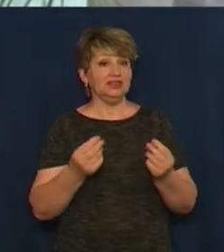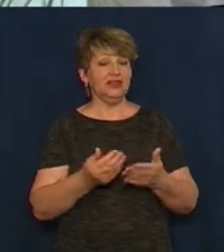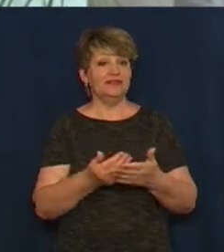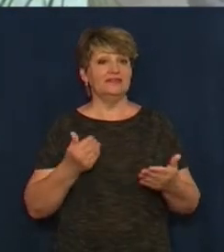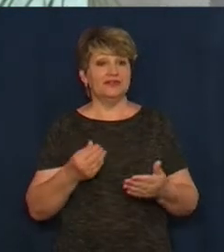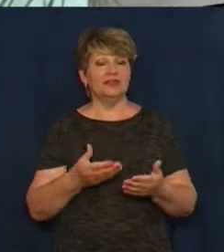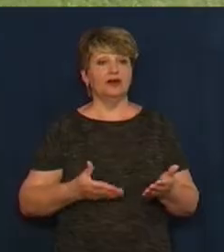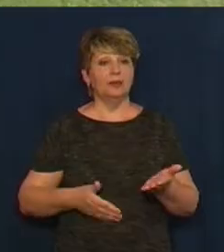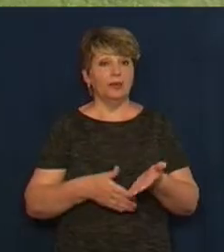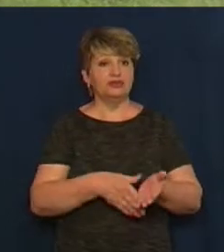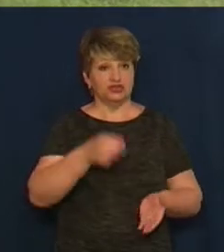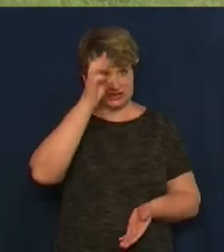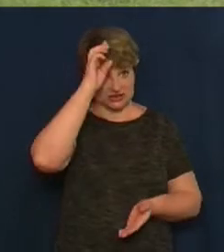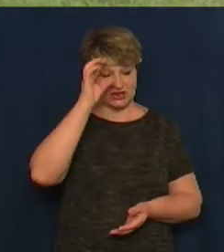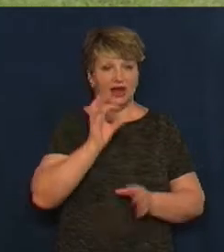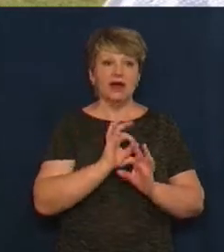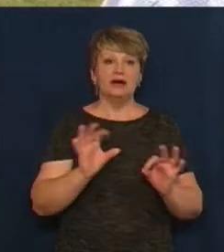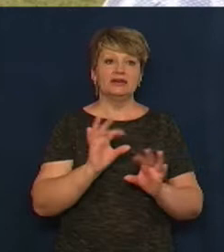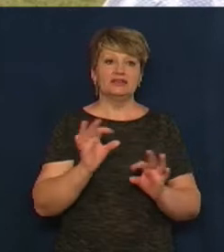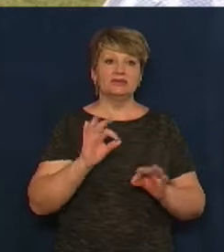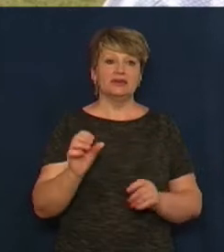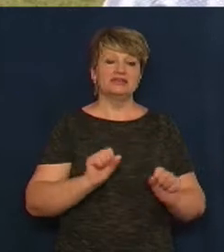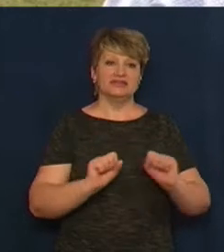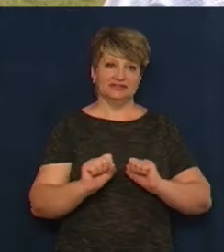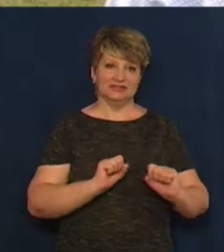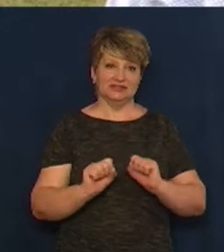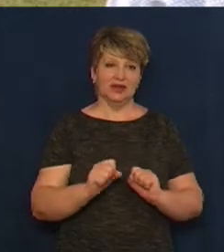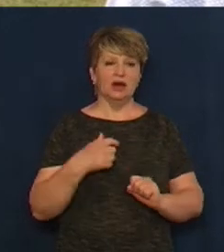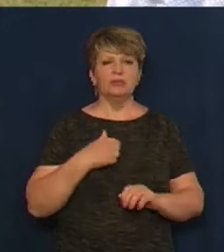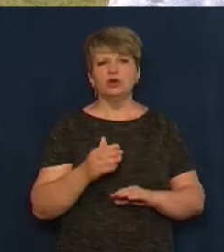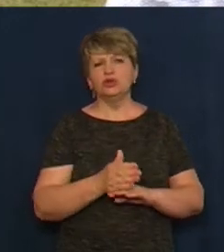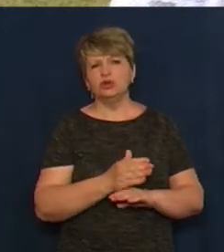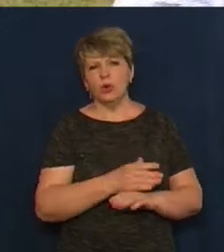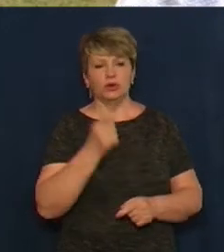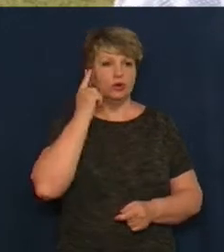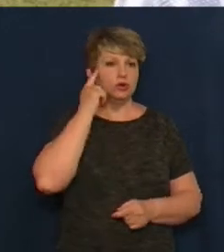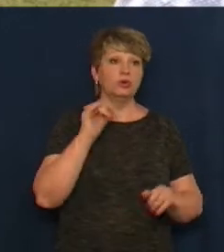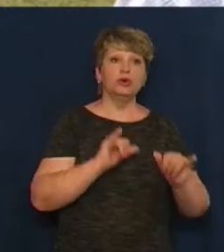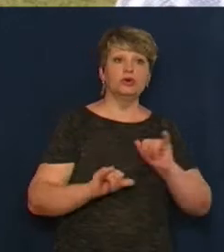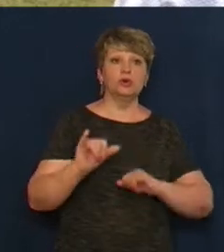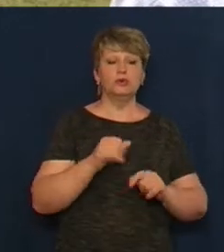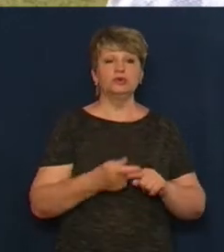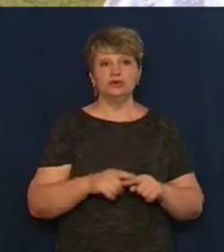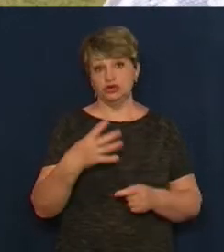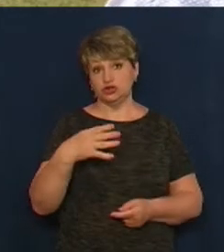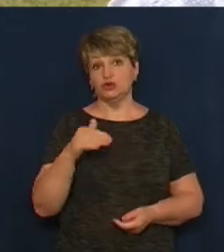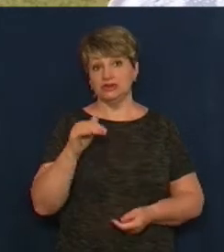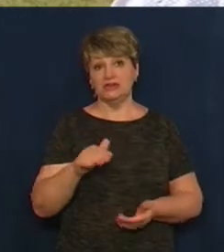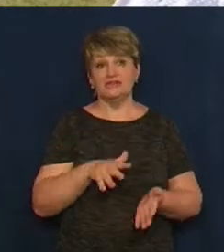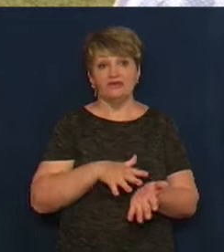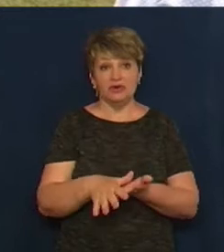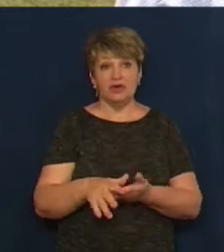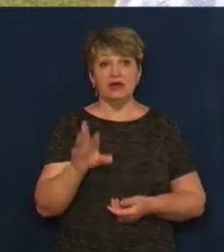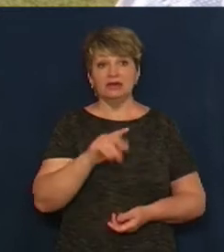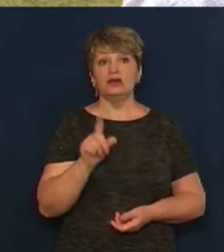розповідає голова Моринської ОТГ Анатолій Ведута. От ми дуже довго думали, куди ці 40 тисяч витратити, щоб